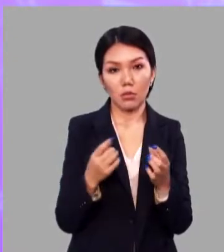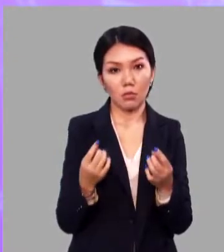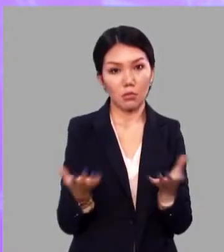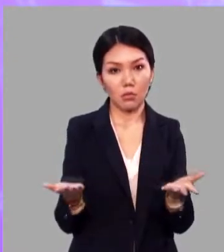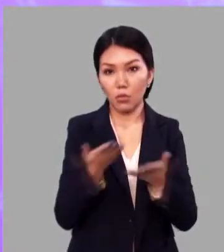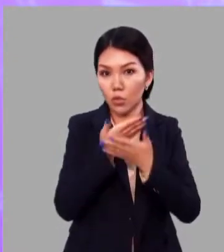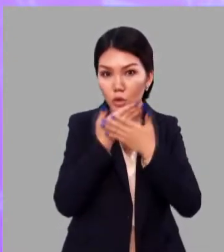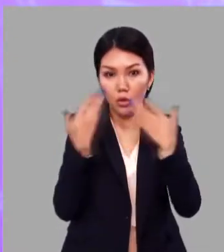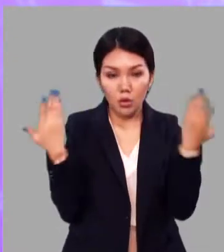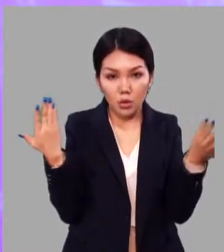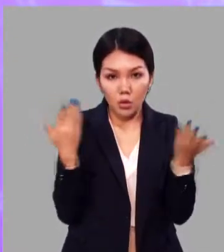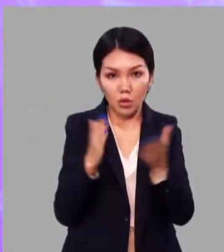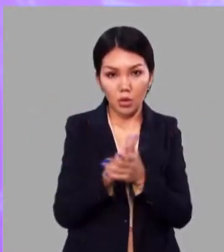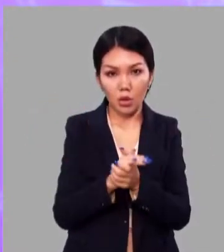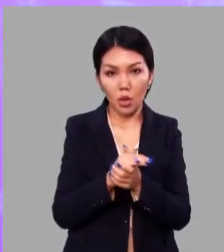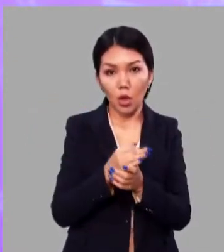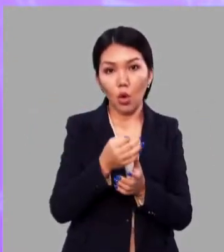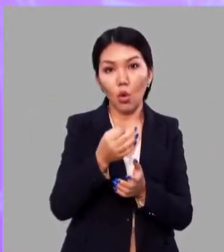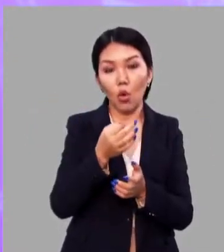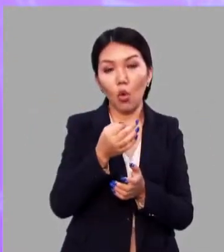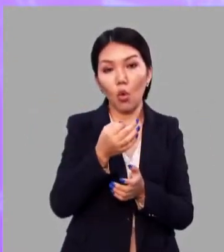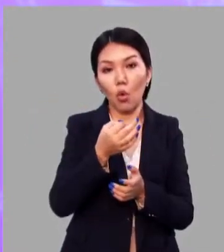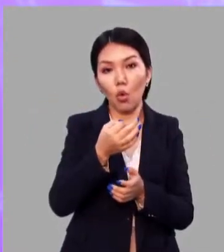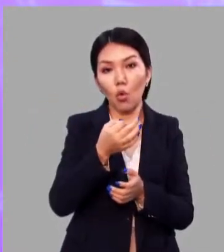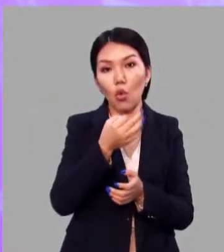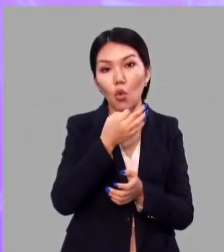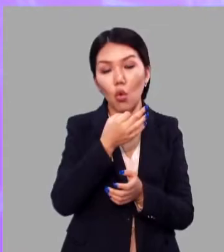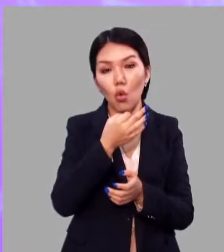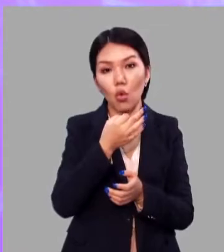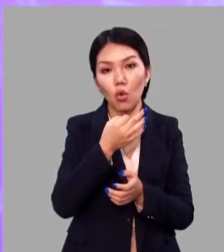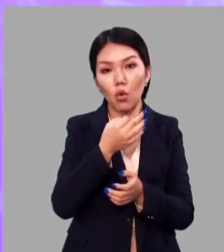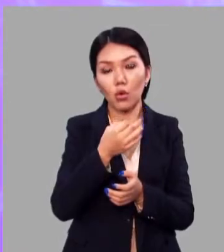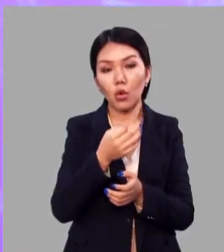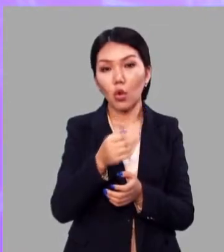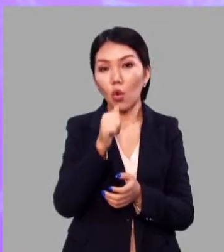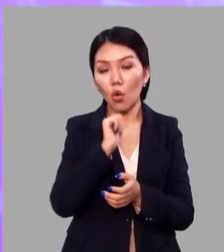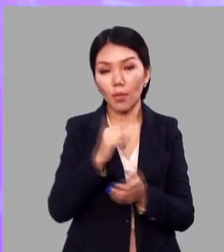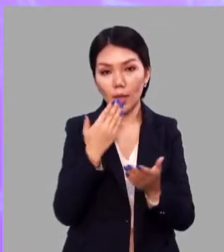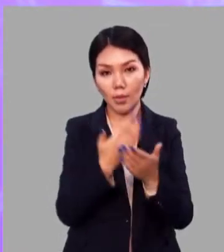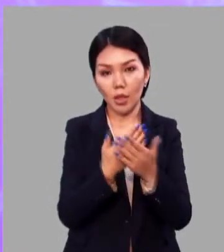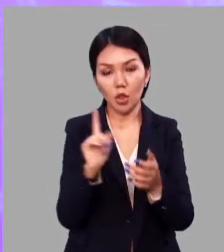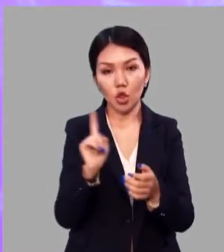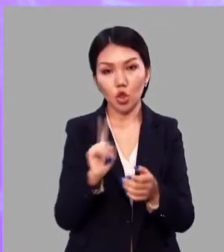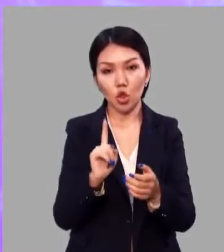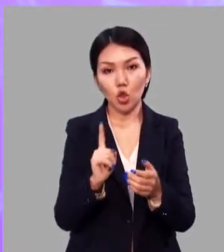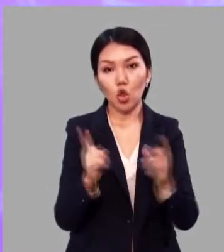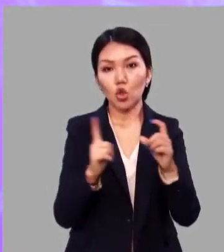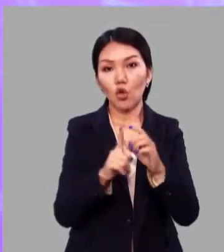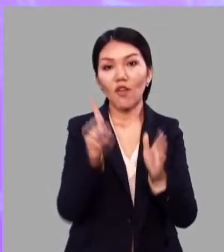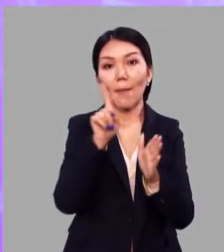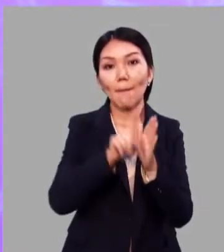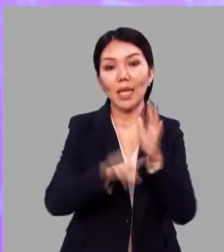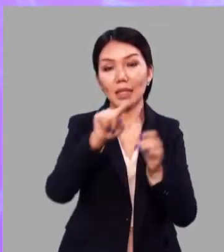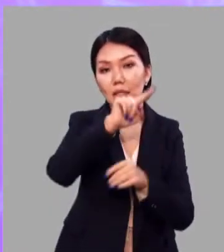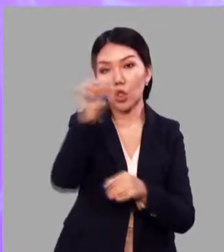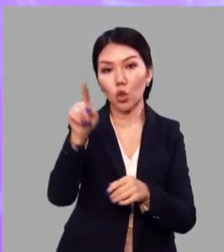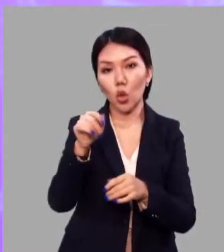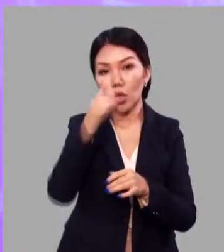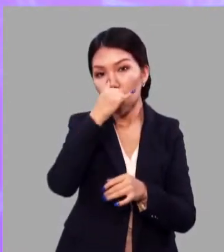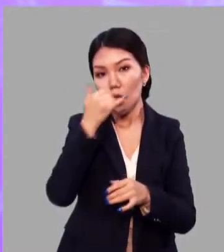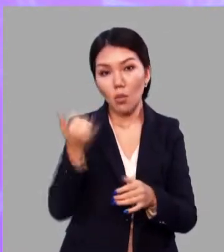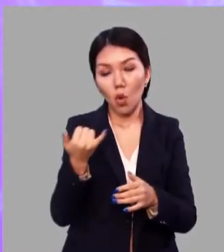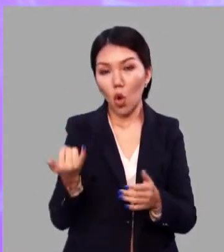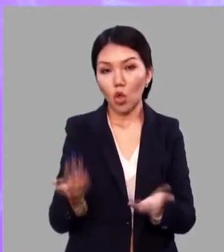существовать. Опыт показал, что слово без корня существовать не может.